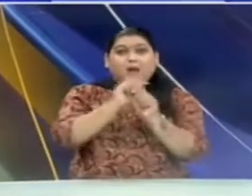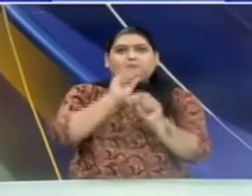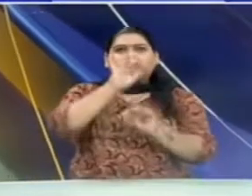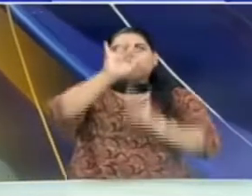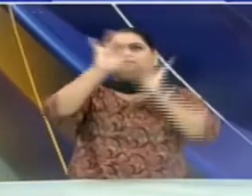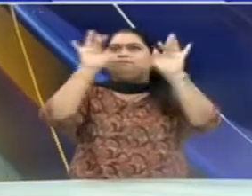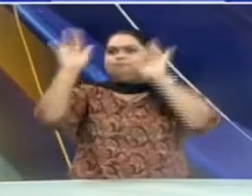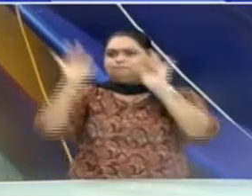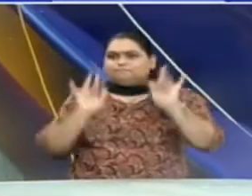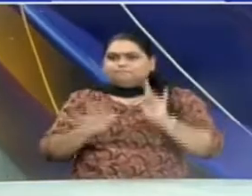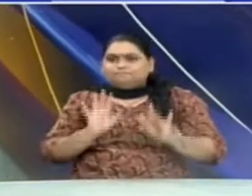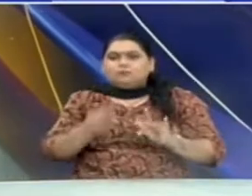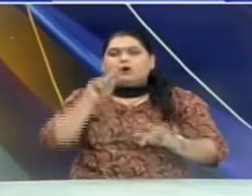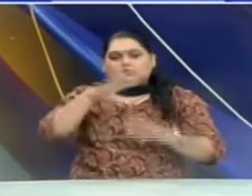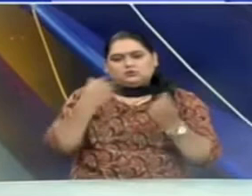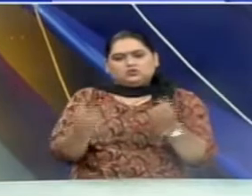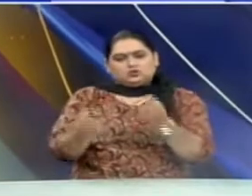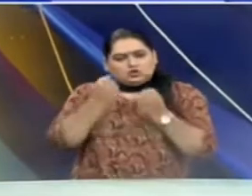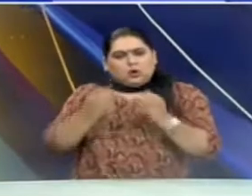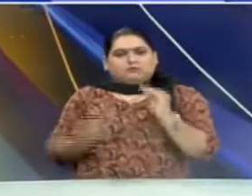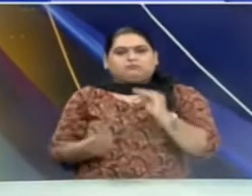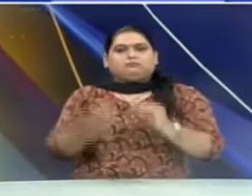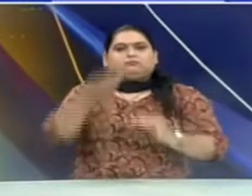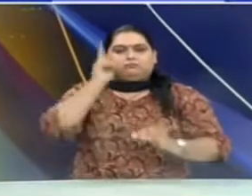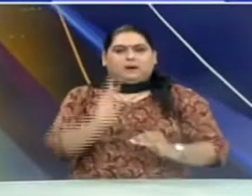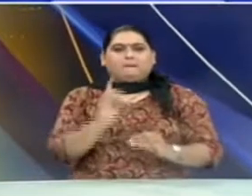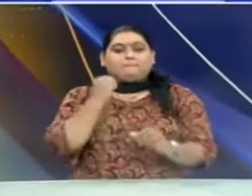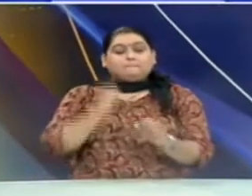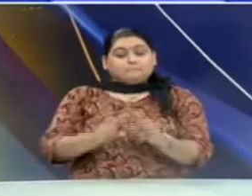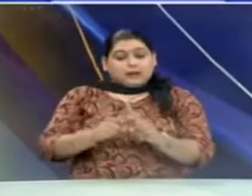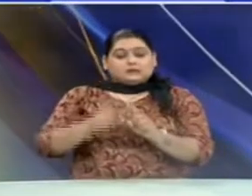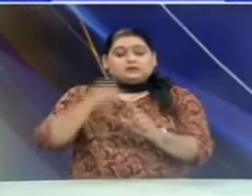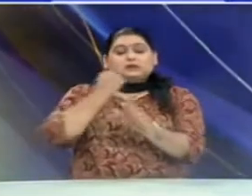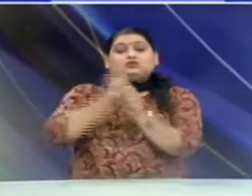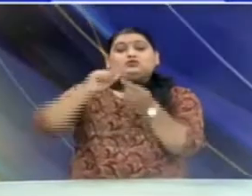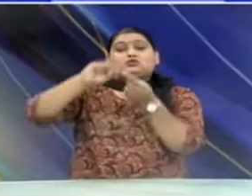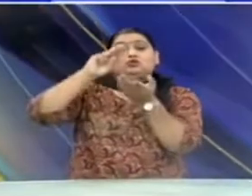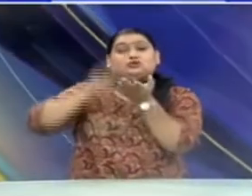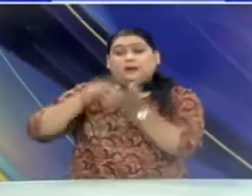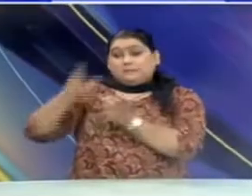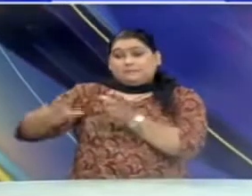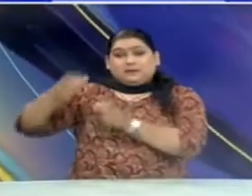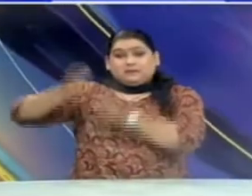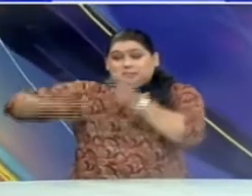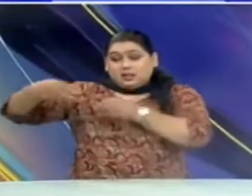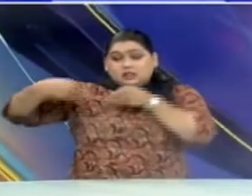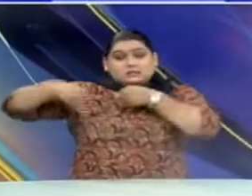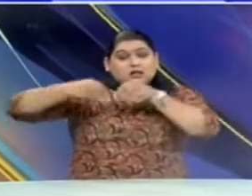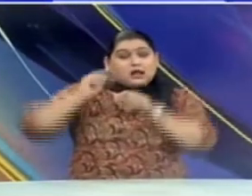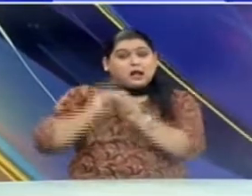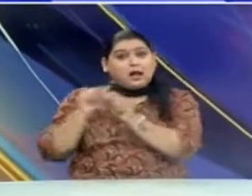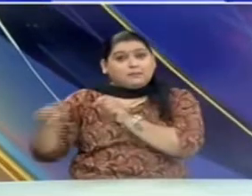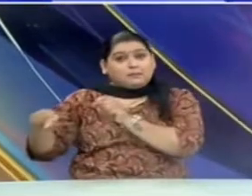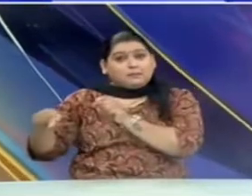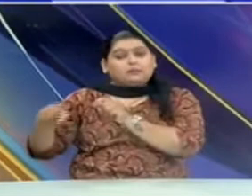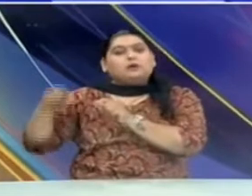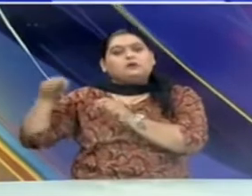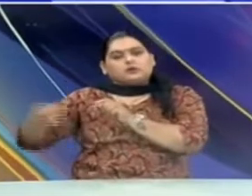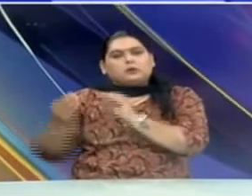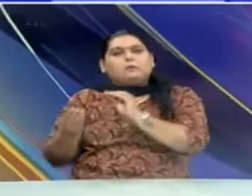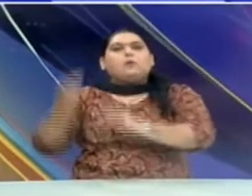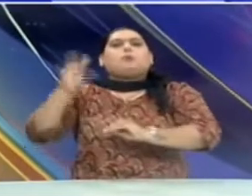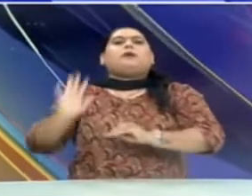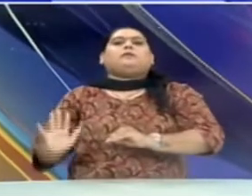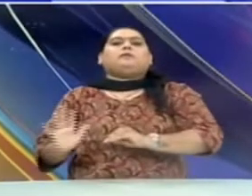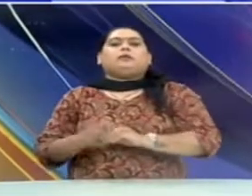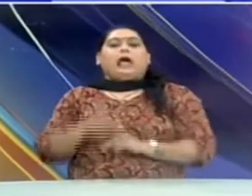और जेम विक्रेता जो है को भी एक बड़ा बायर स्मू मिल पाएगा आज अगर आप देशपर का